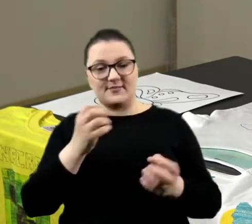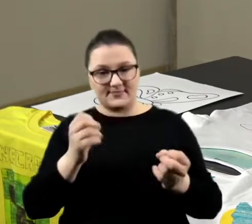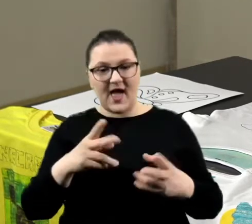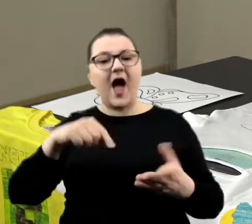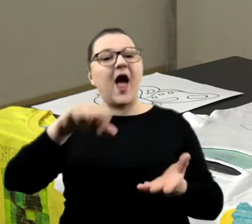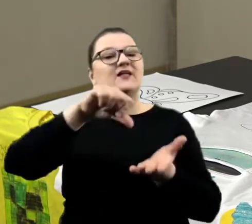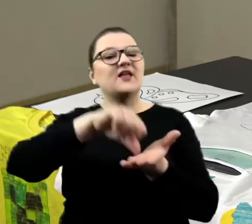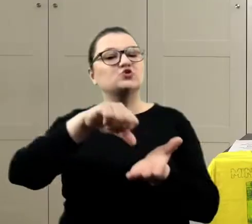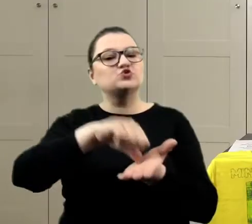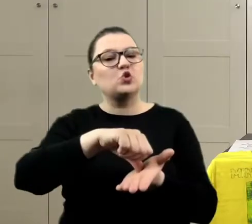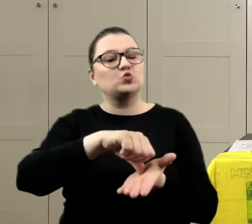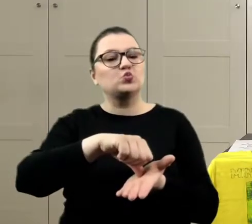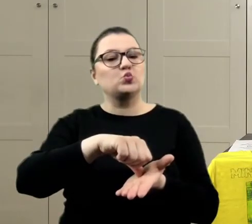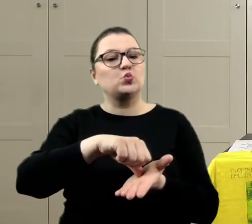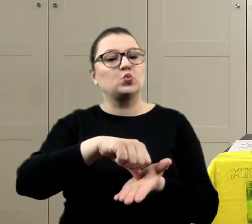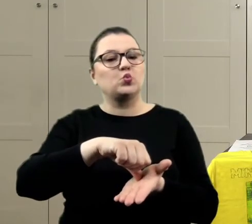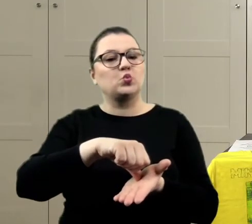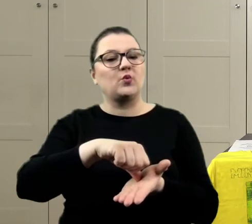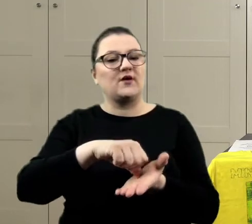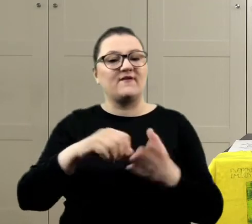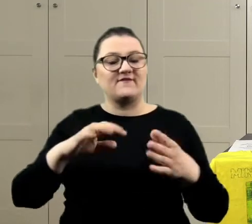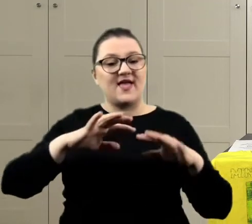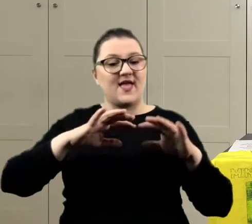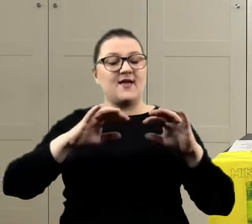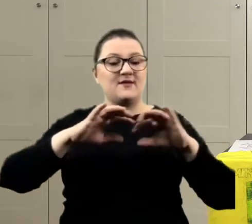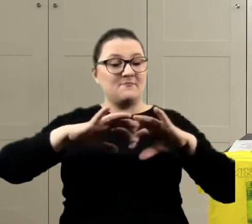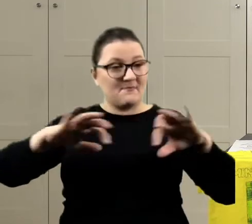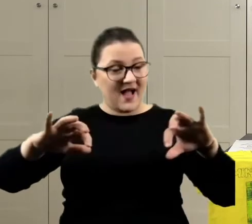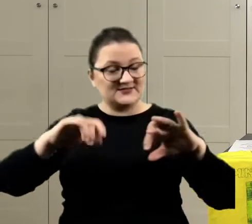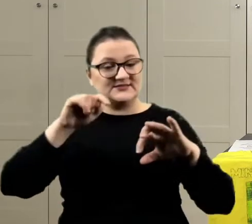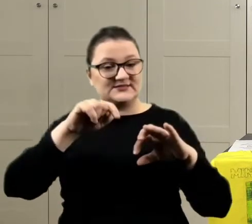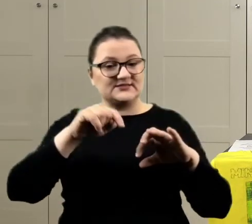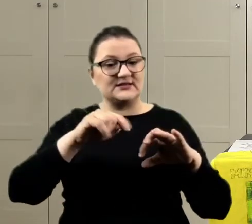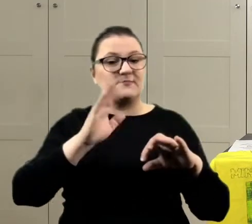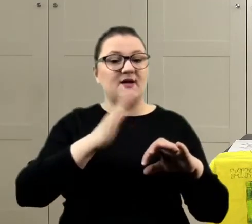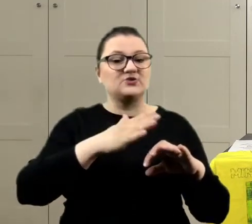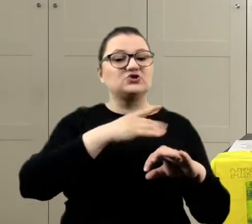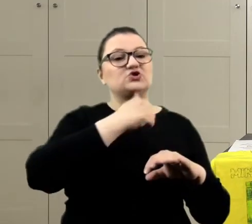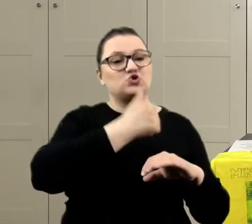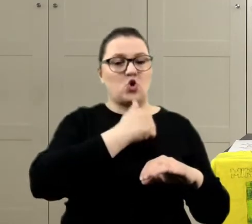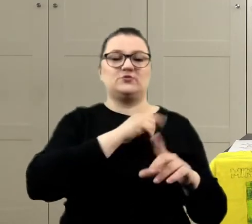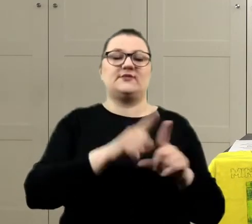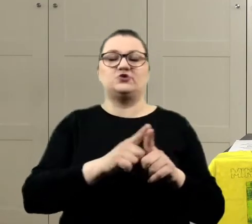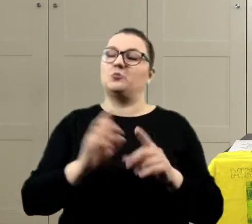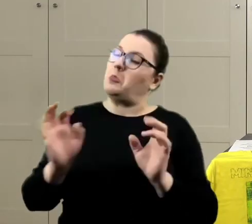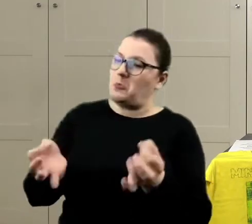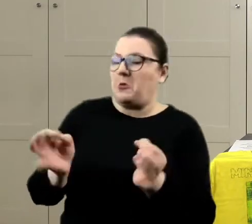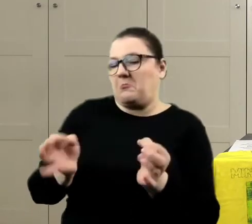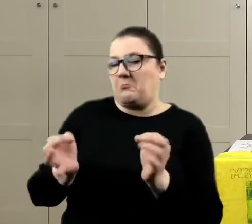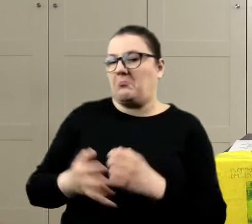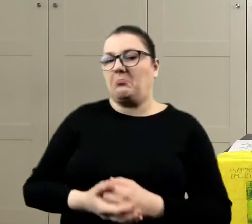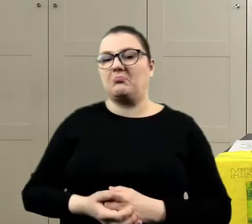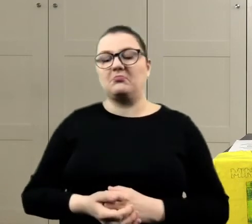na środek, w tych paskach będzie kolor też zielony. Dobra. To